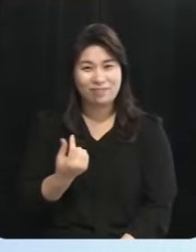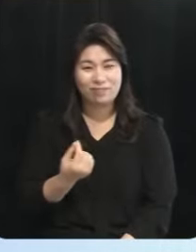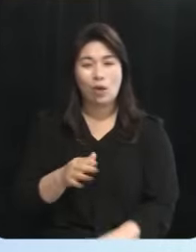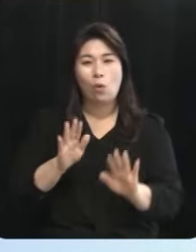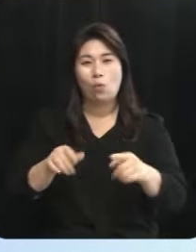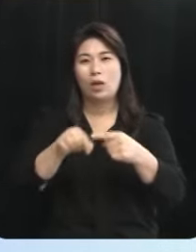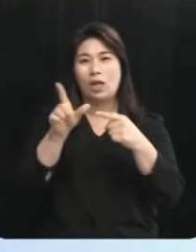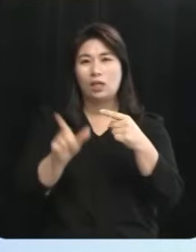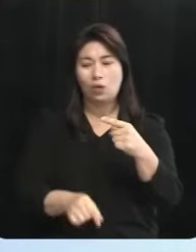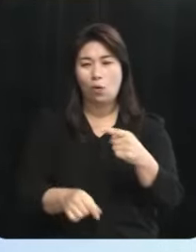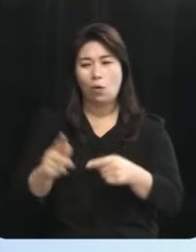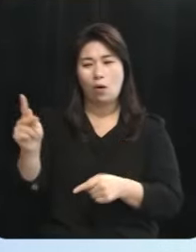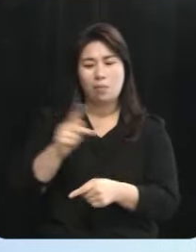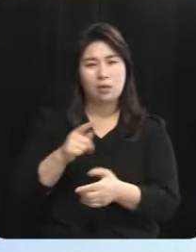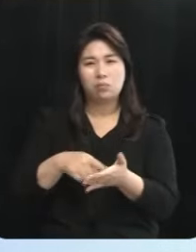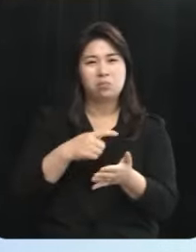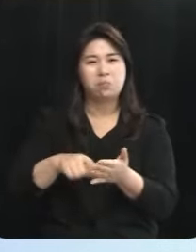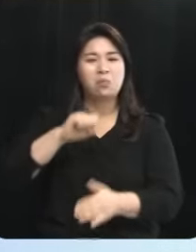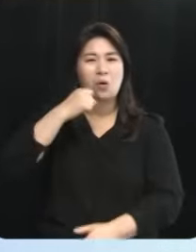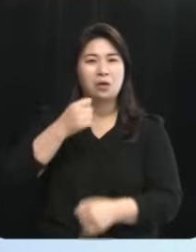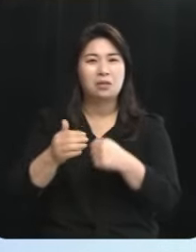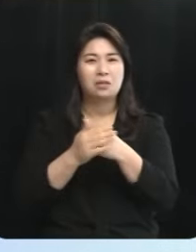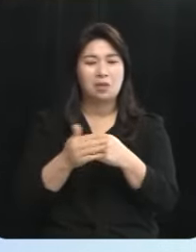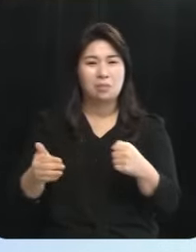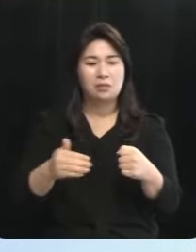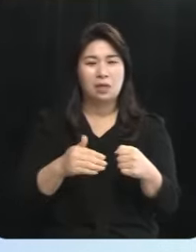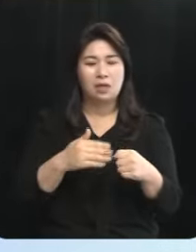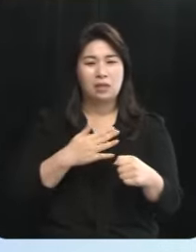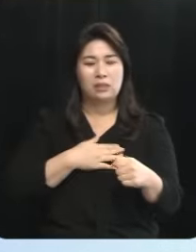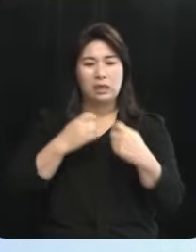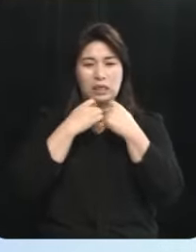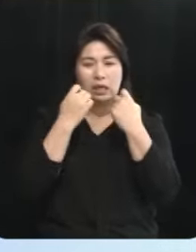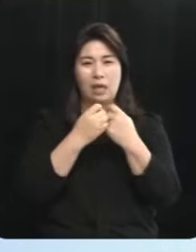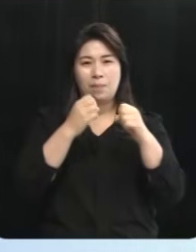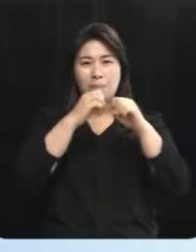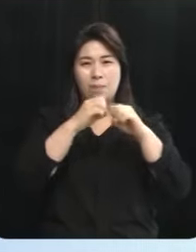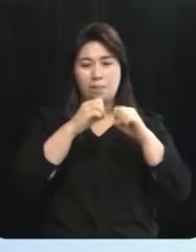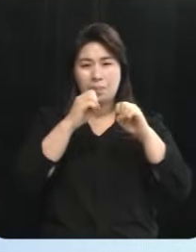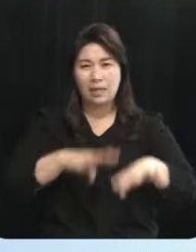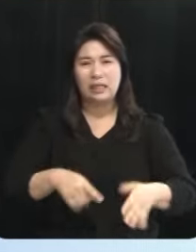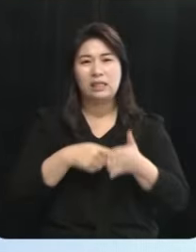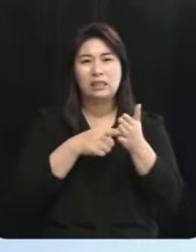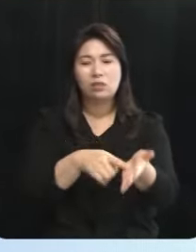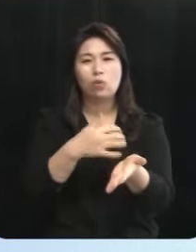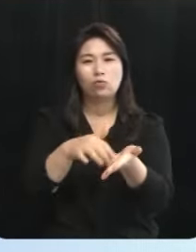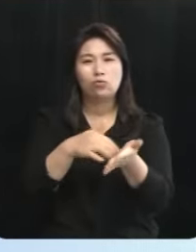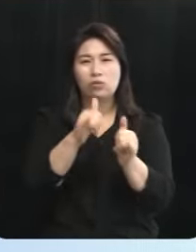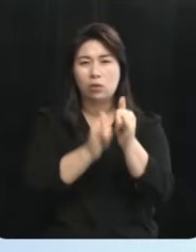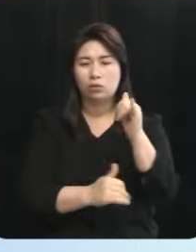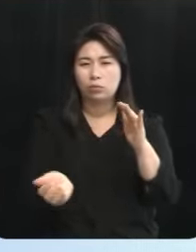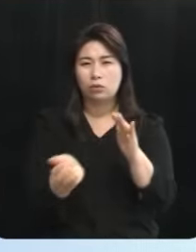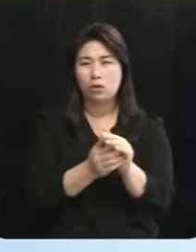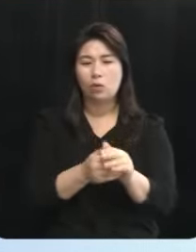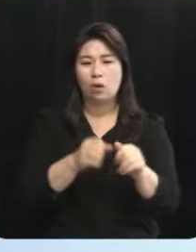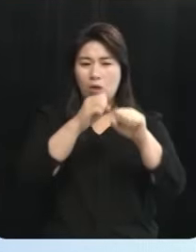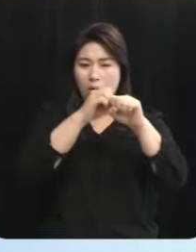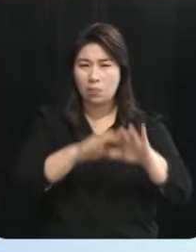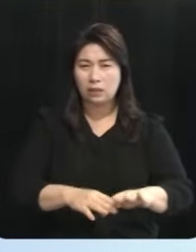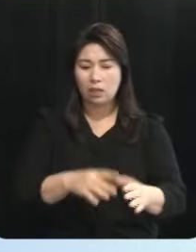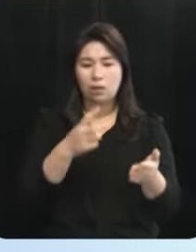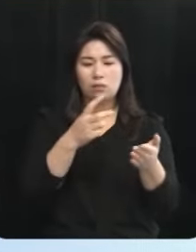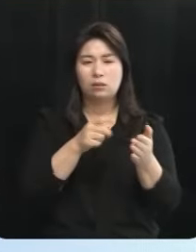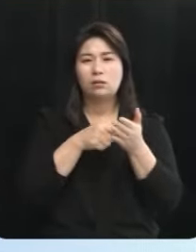1월 빚을 갚지 못해 회생 신청한 분들이 역대 최대라고 합니다 파산을 신청한